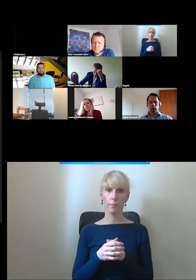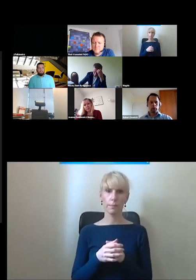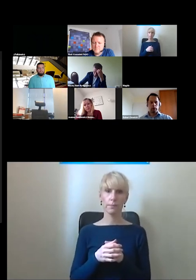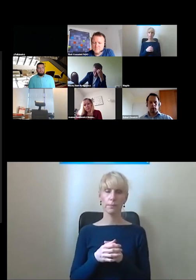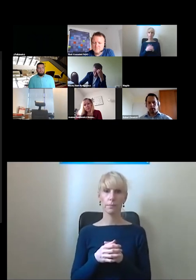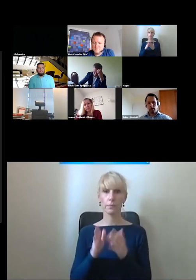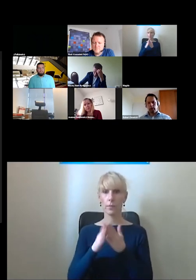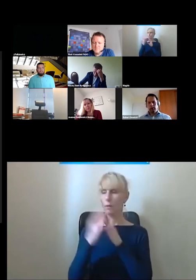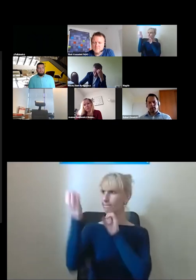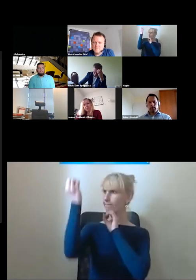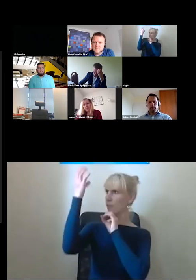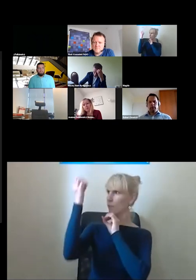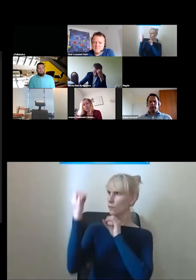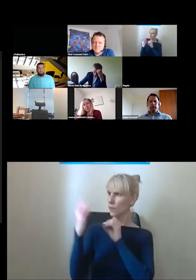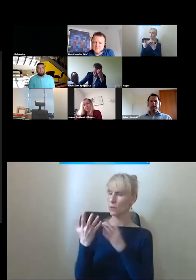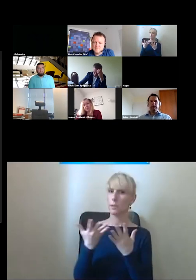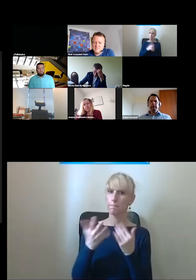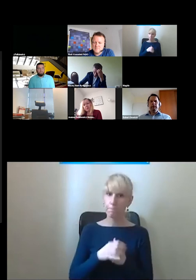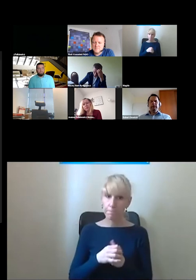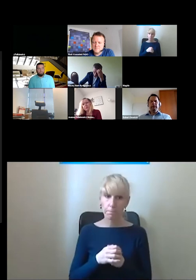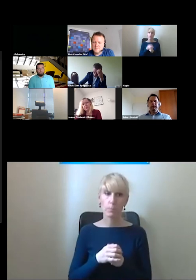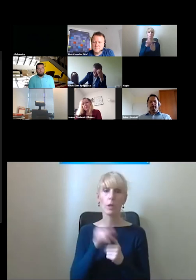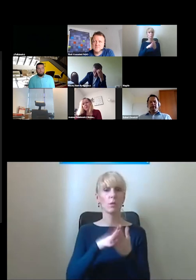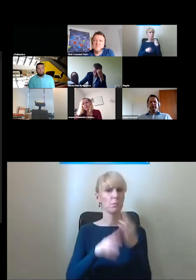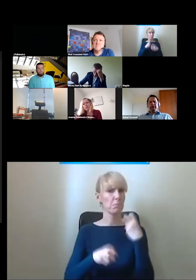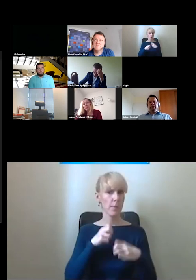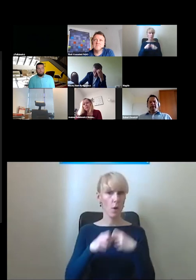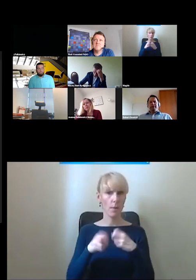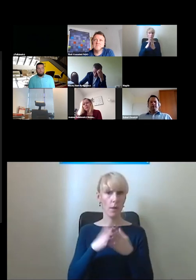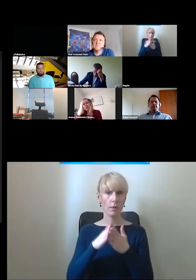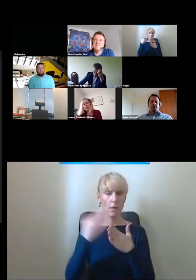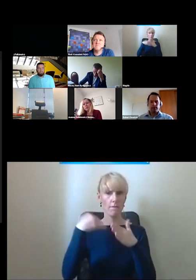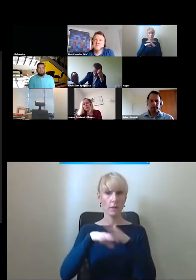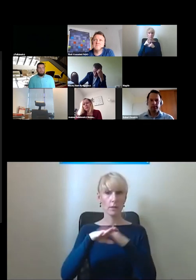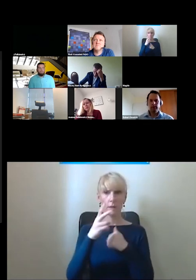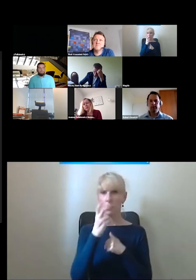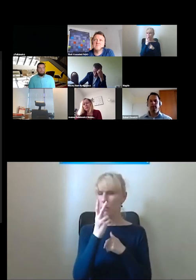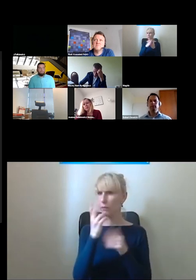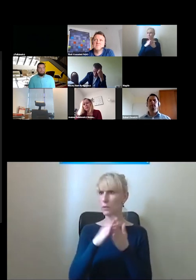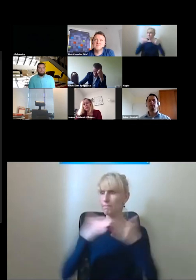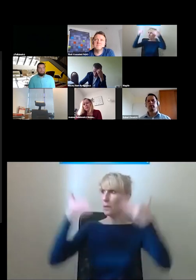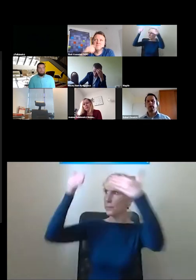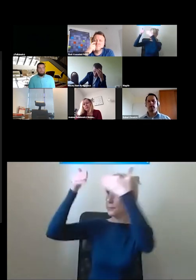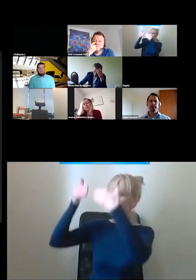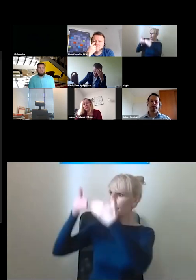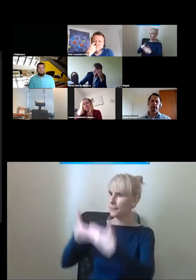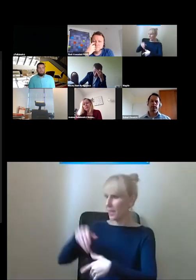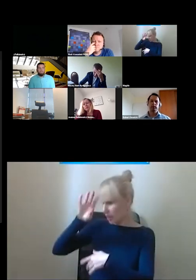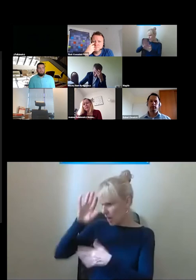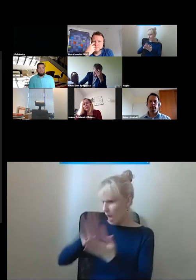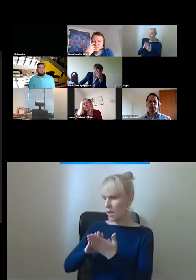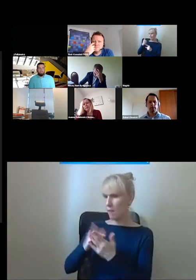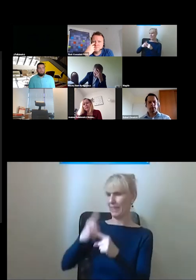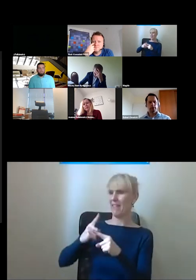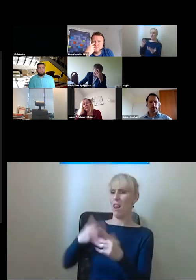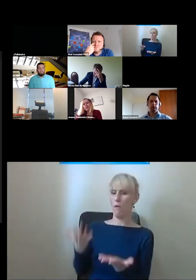to jest zawsze duży problem dlatego że tak naprawdę wchodząc do windy widząc taką ścianę nie wiem czy mam